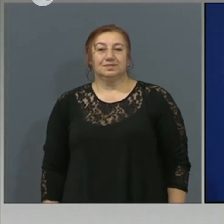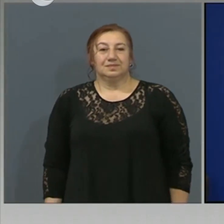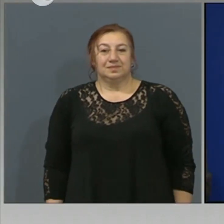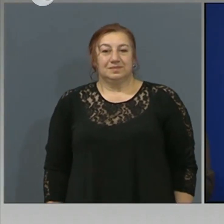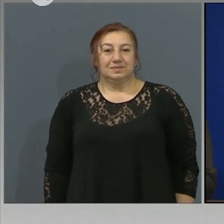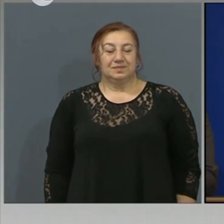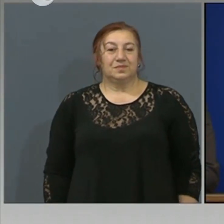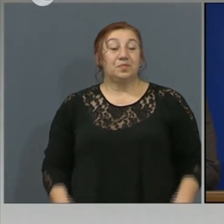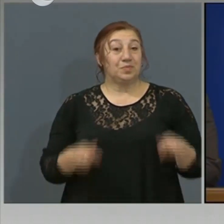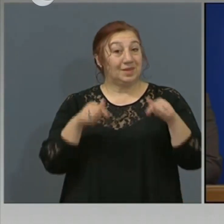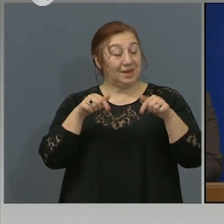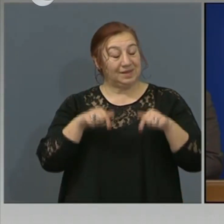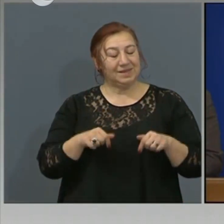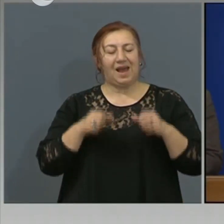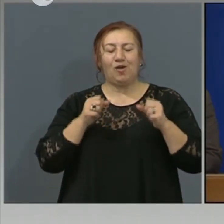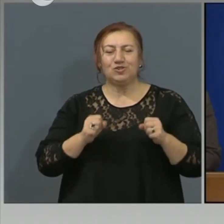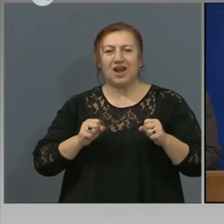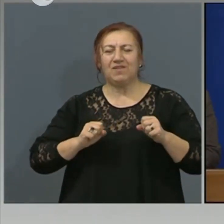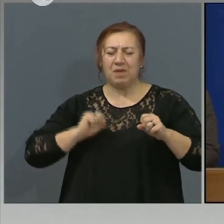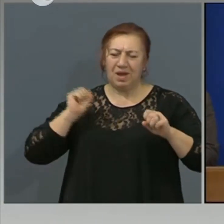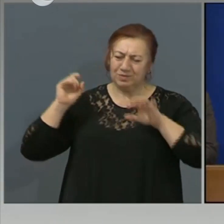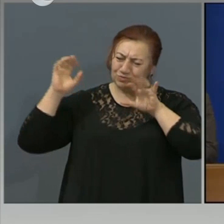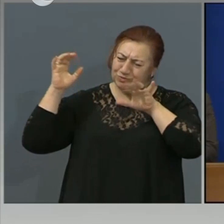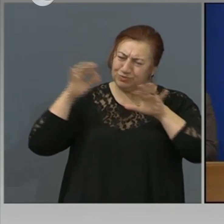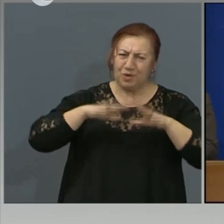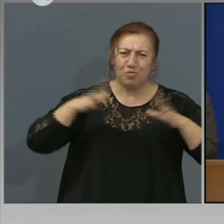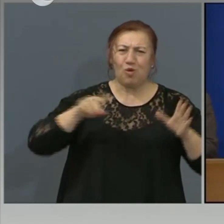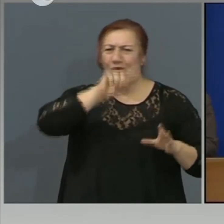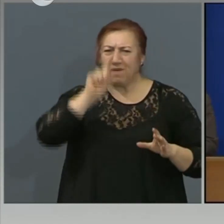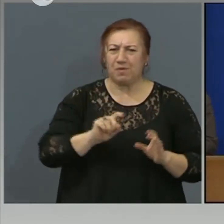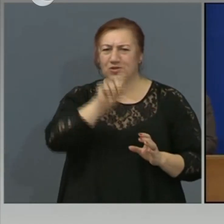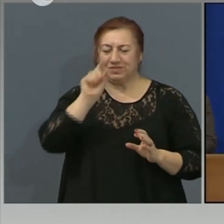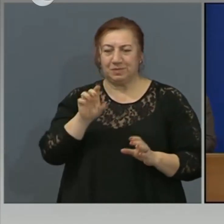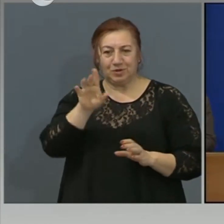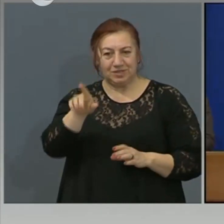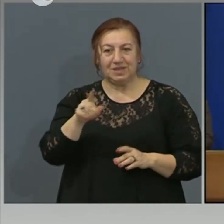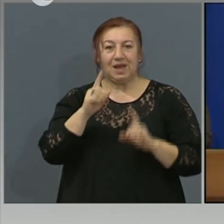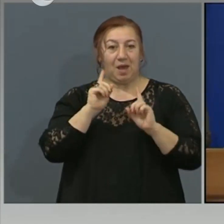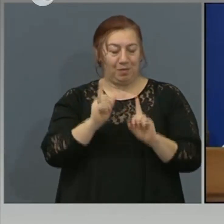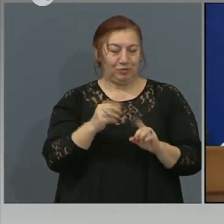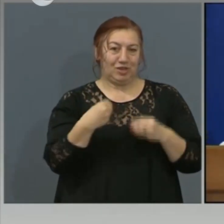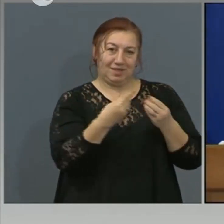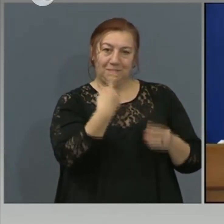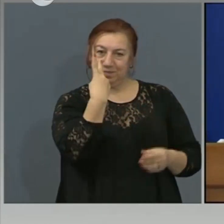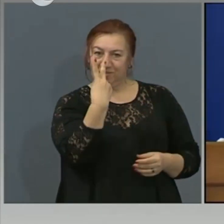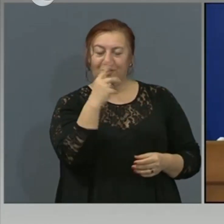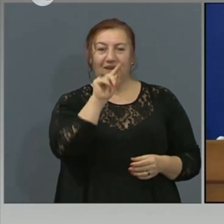Сега очаквам буря от въпроса. А може ли още един въпрос, тоест два въпроса?